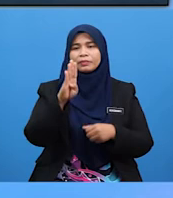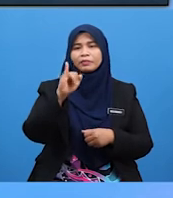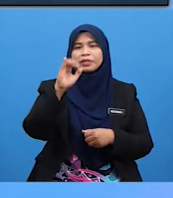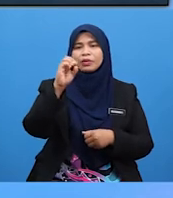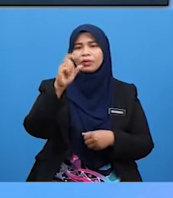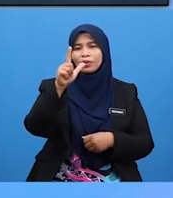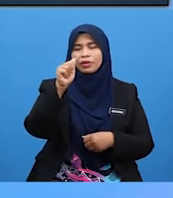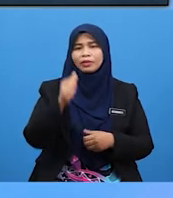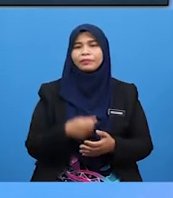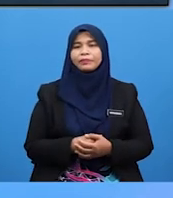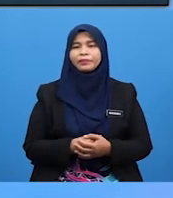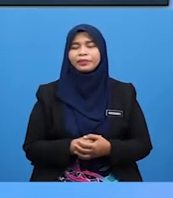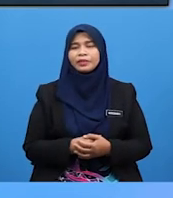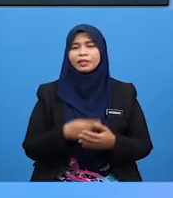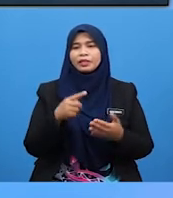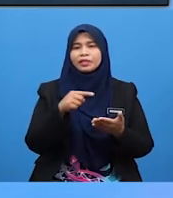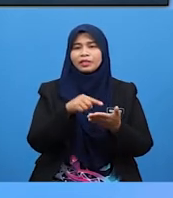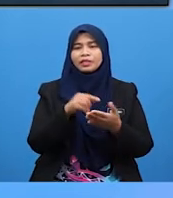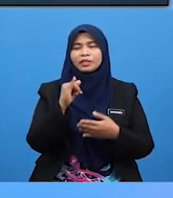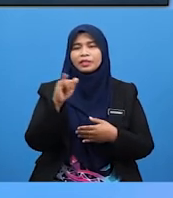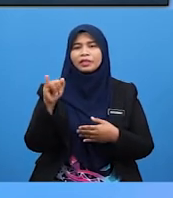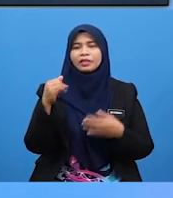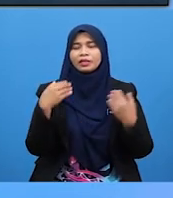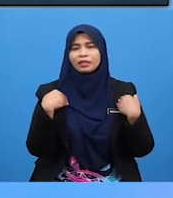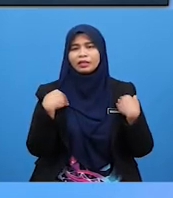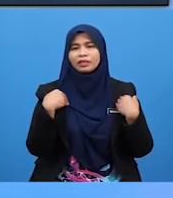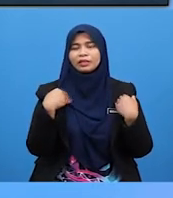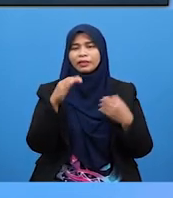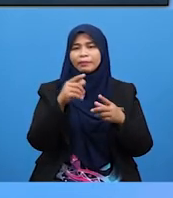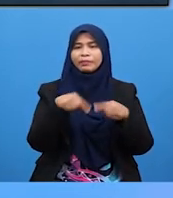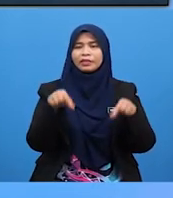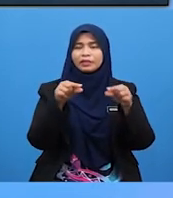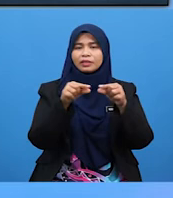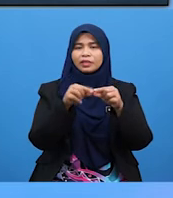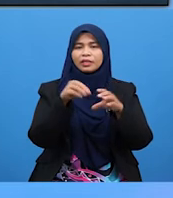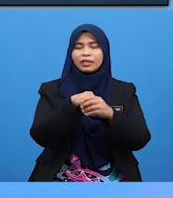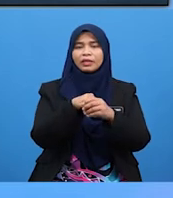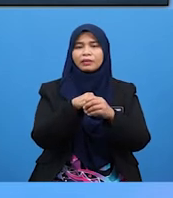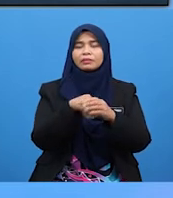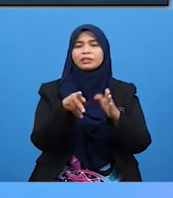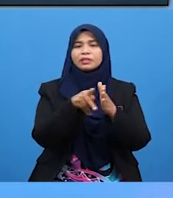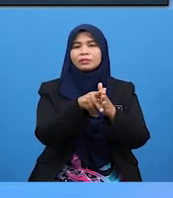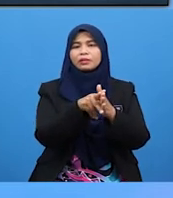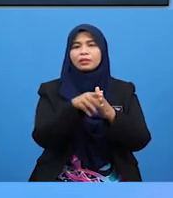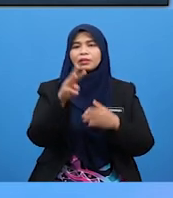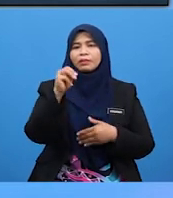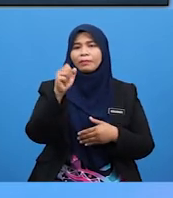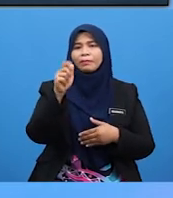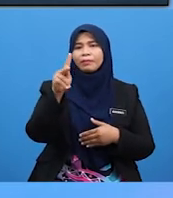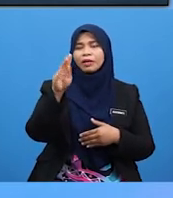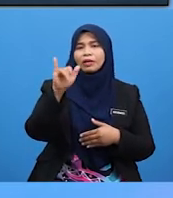Rebab Merupakan Instrumen Yang paling Penting Dalam Persembahan Makyung